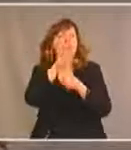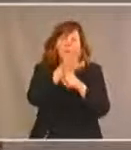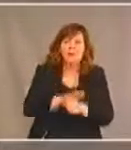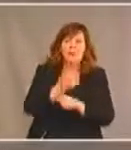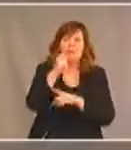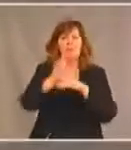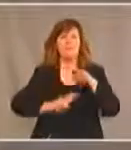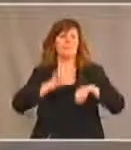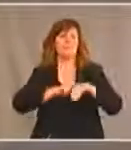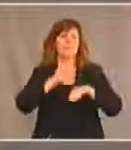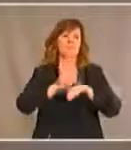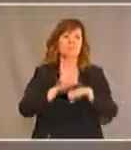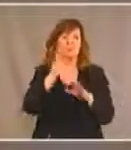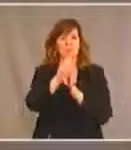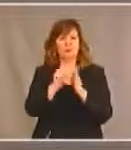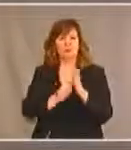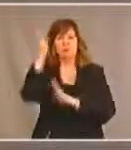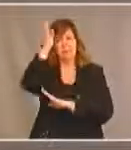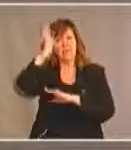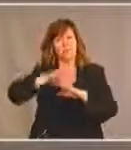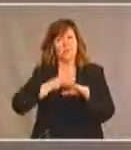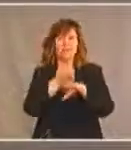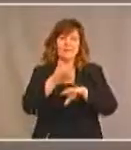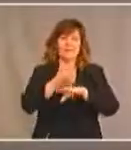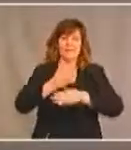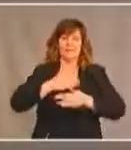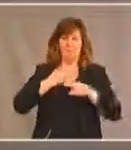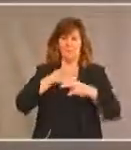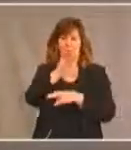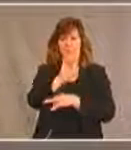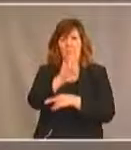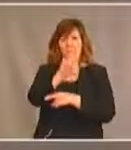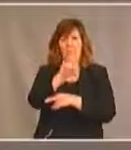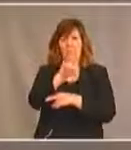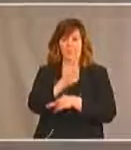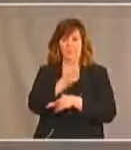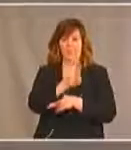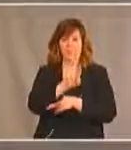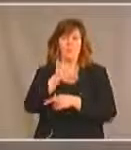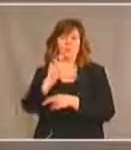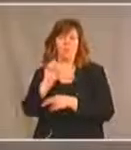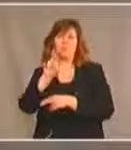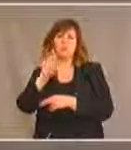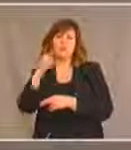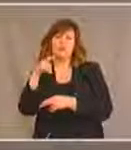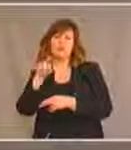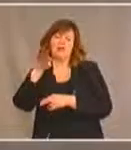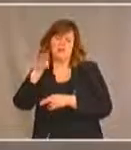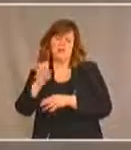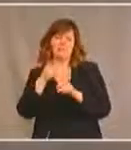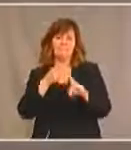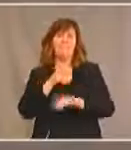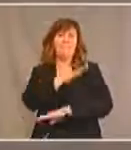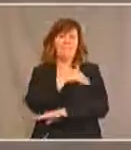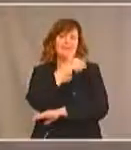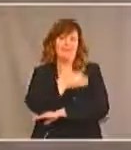sur l'accessibilité. Je m'appelle Elmer Couchen et je viens d'une Première Nation au Manitoba et je suis le